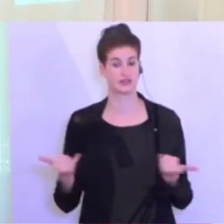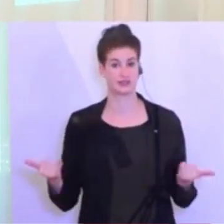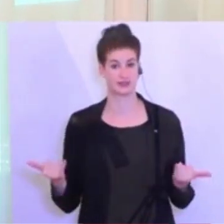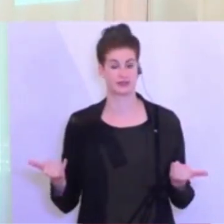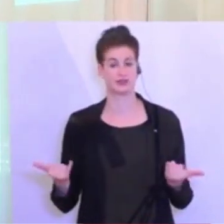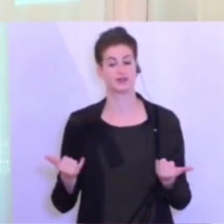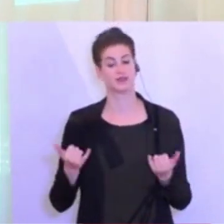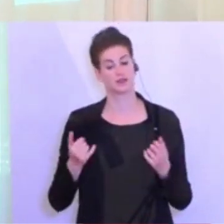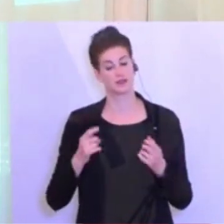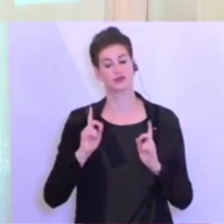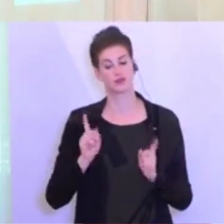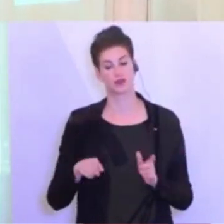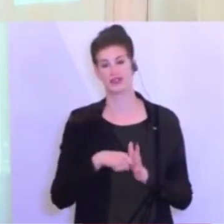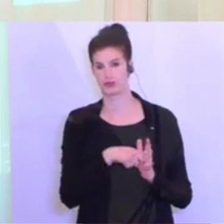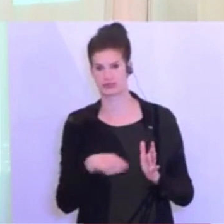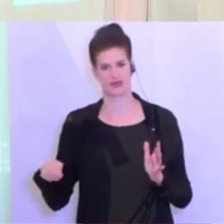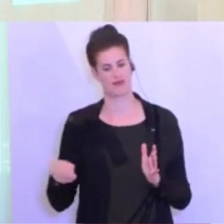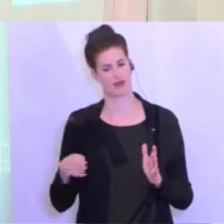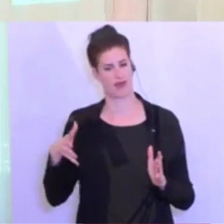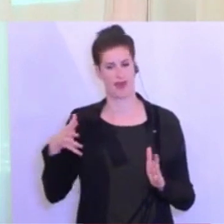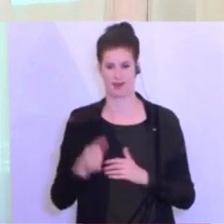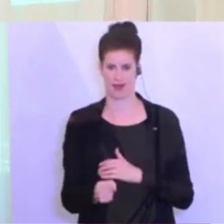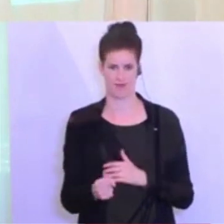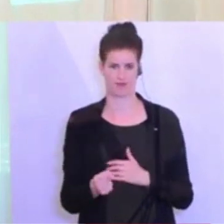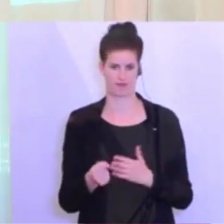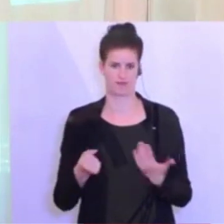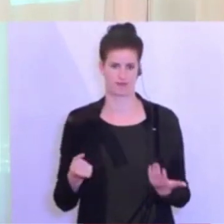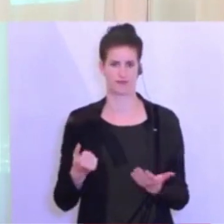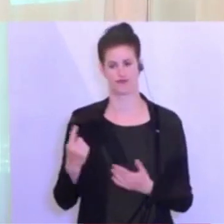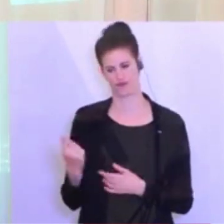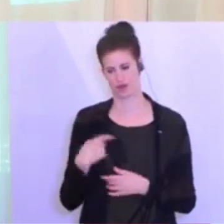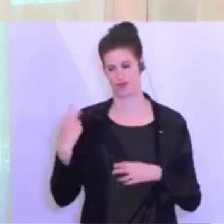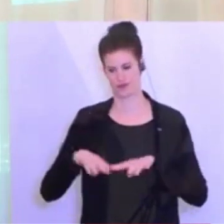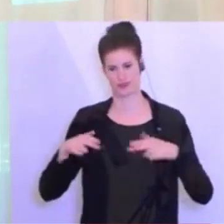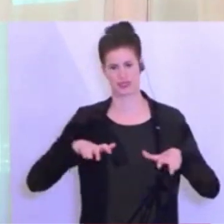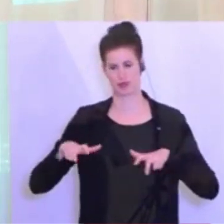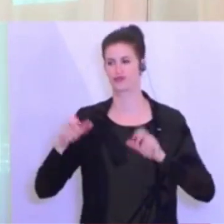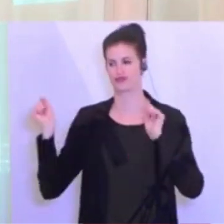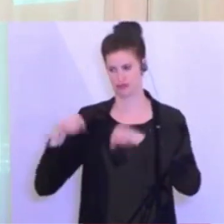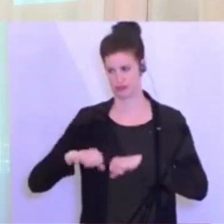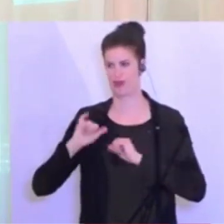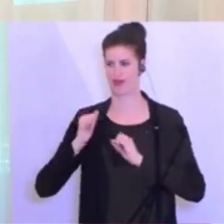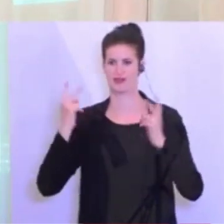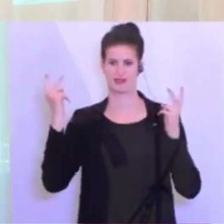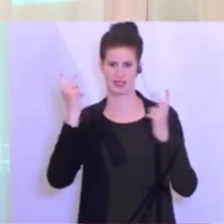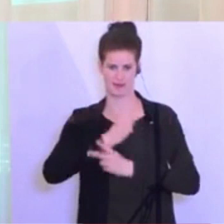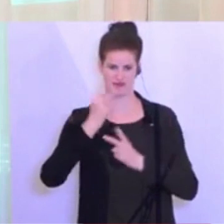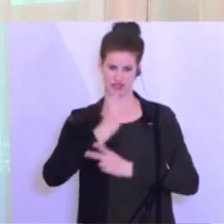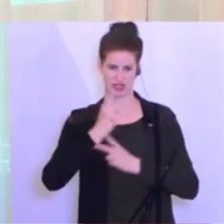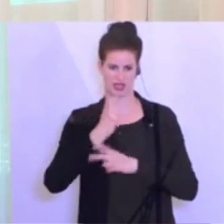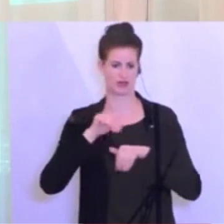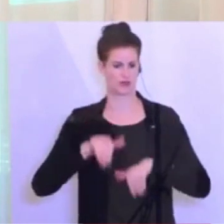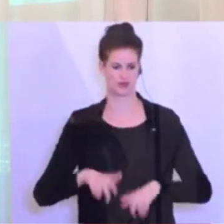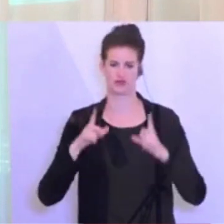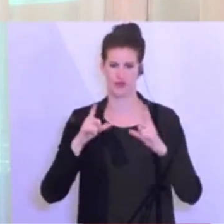sehr konsequent dann wieder eingreifen und das ist unser Commitment in dieser Bundesregierung, dass wir das selbstverständlich auch sofort dann machen